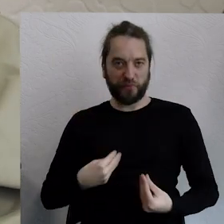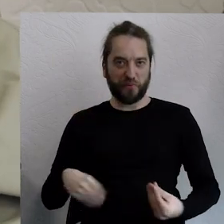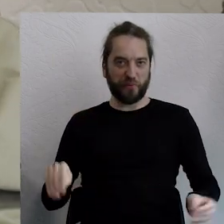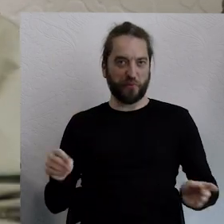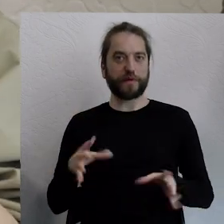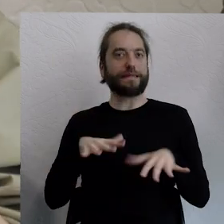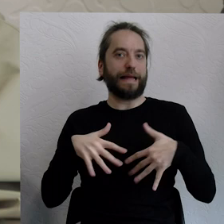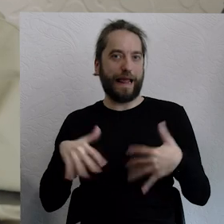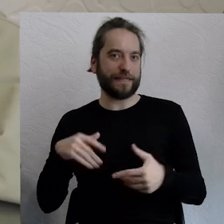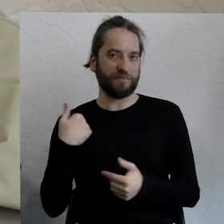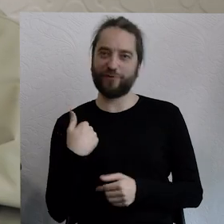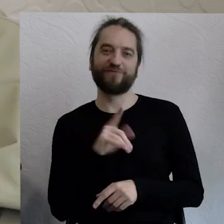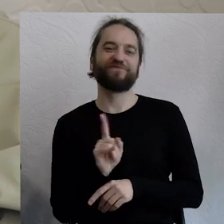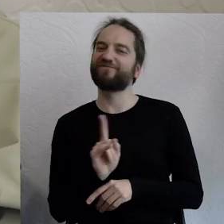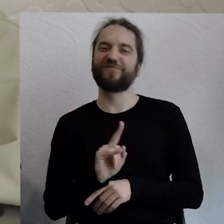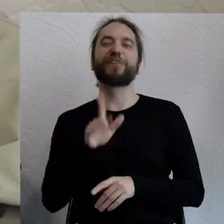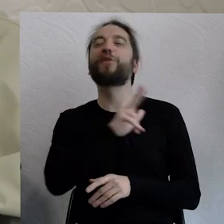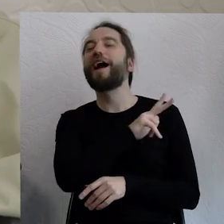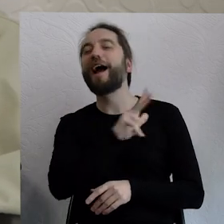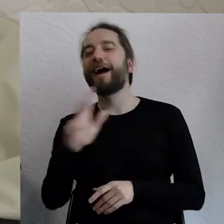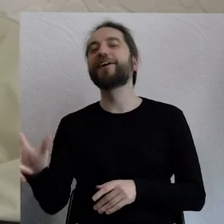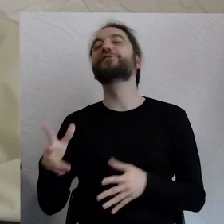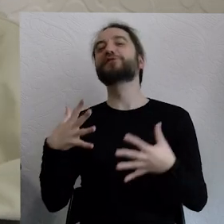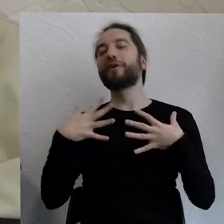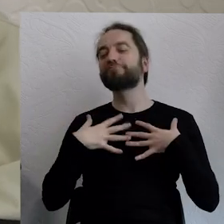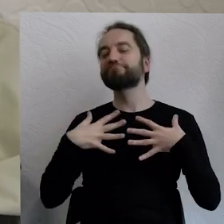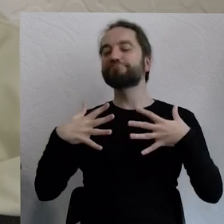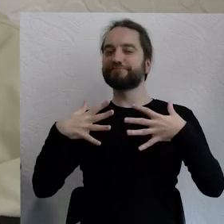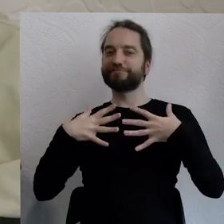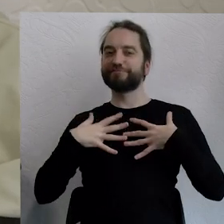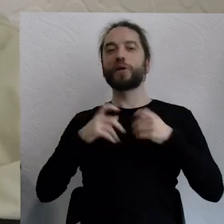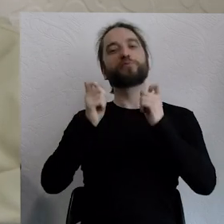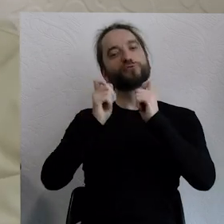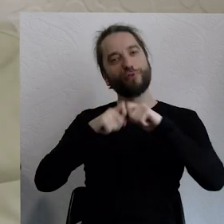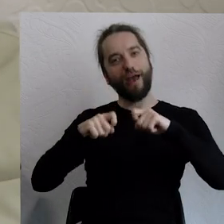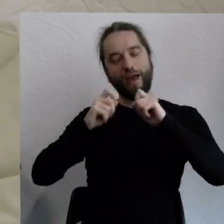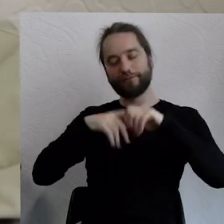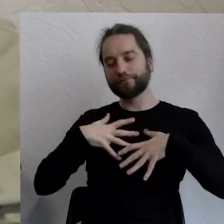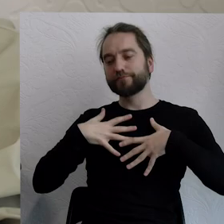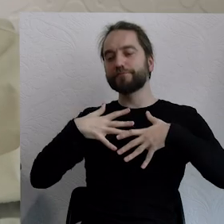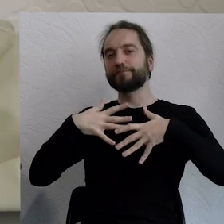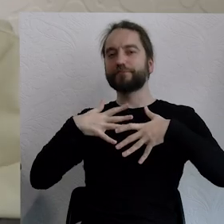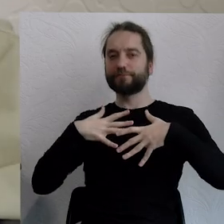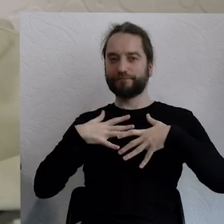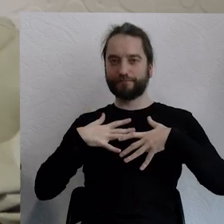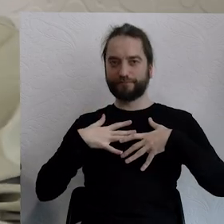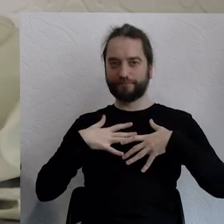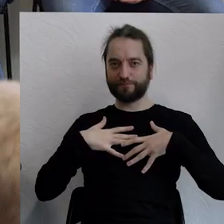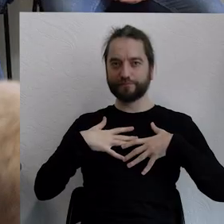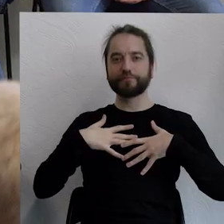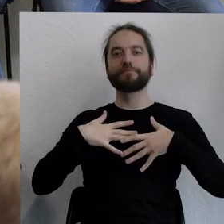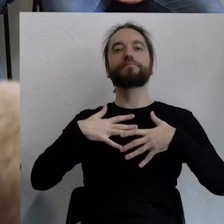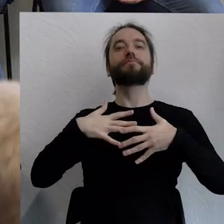wszyscy oddychają bardzo prawidłowo, głęboko, robią przerwę między oddychami. I to jakoś tak wszystko